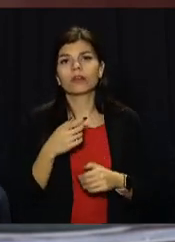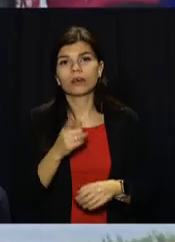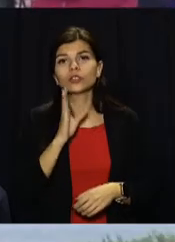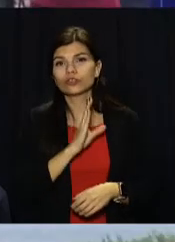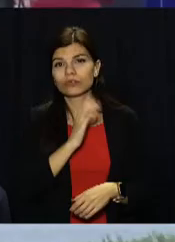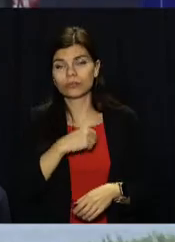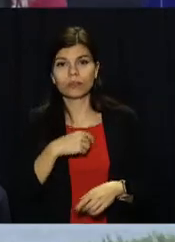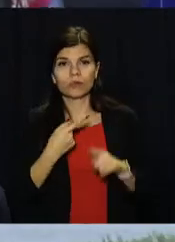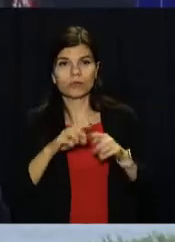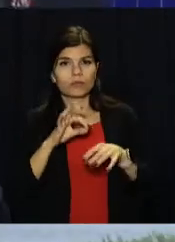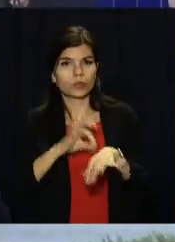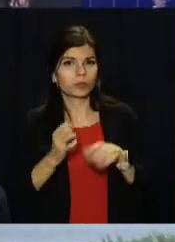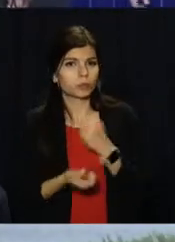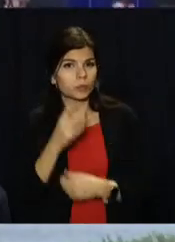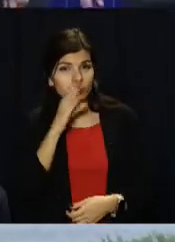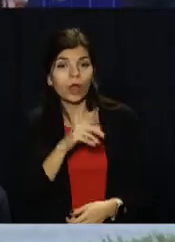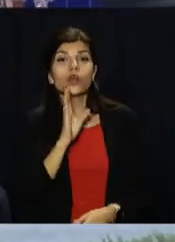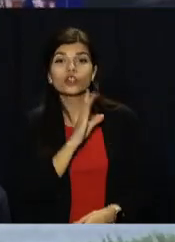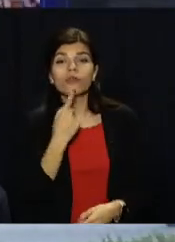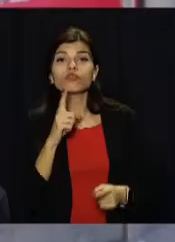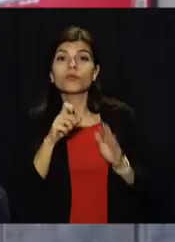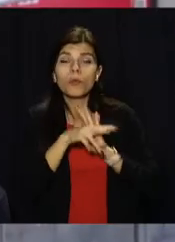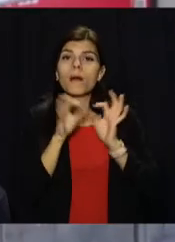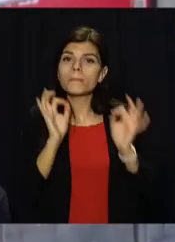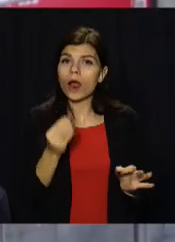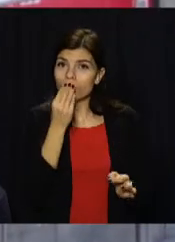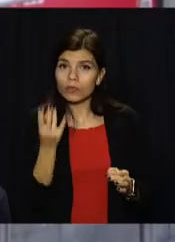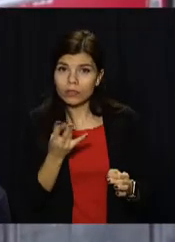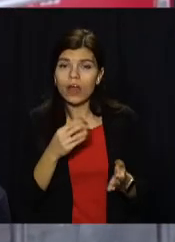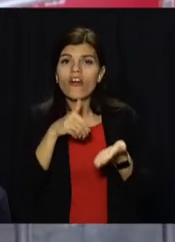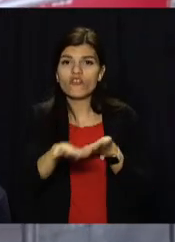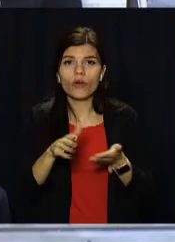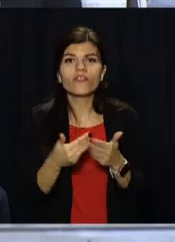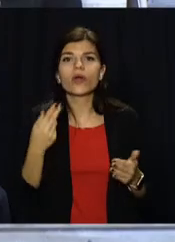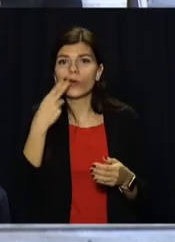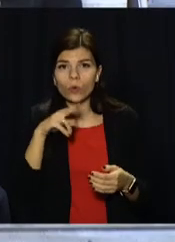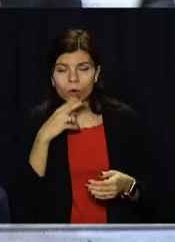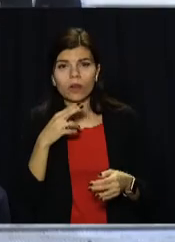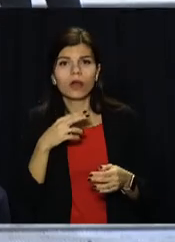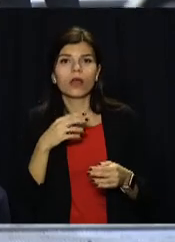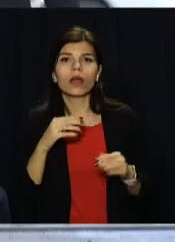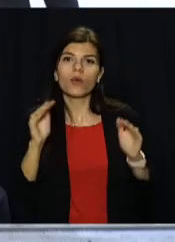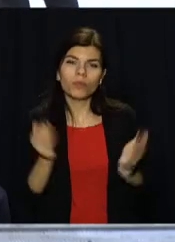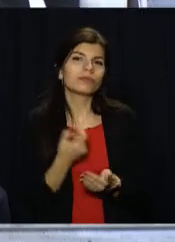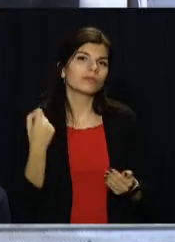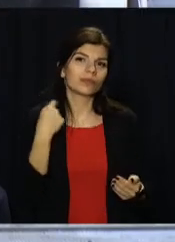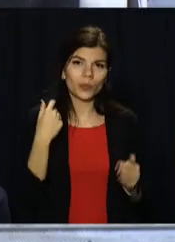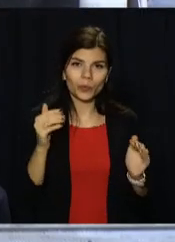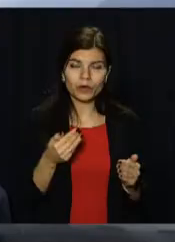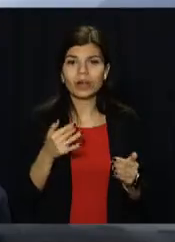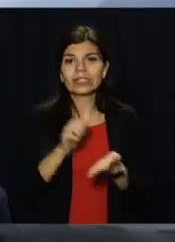Аби запобігти захворюванню, лікарі радять правильно харчуватися, відмовитися від паління, обмежити вживання алкоголю.